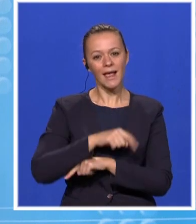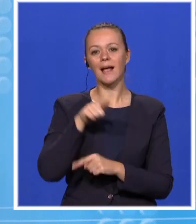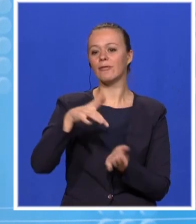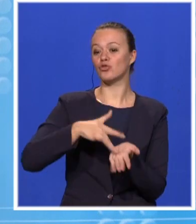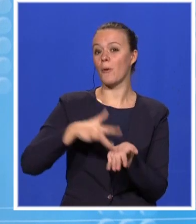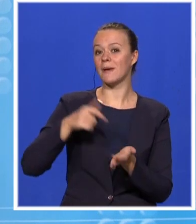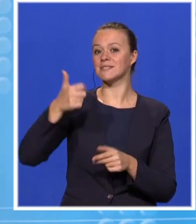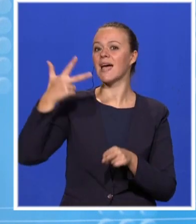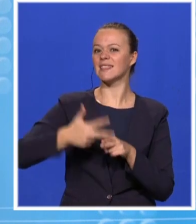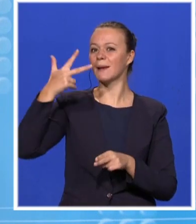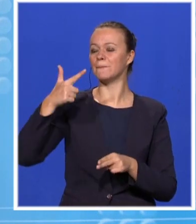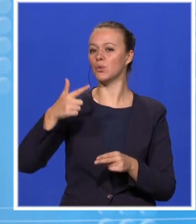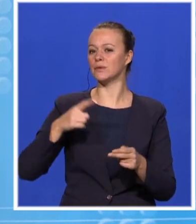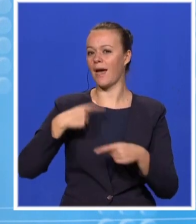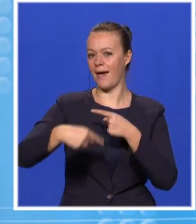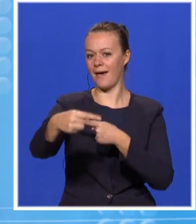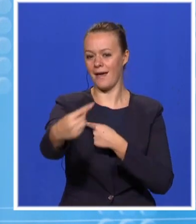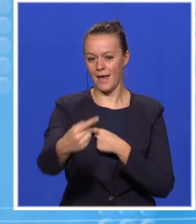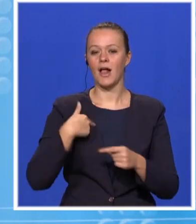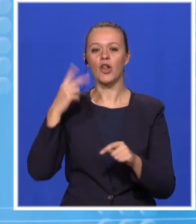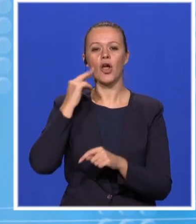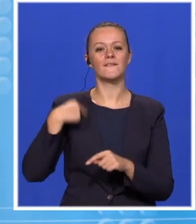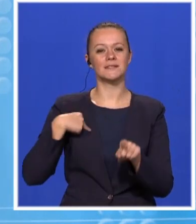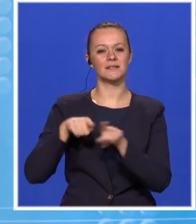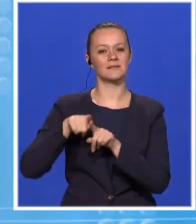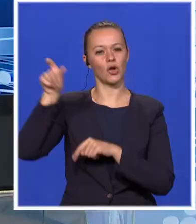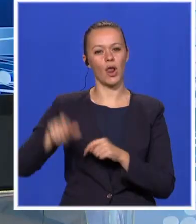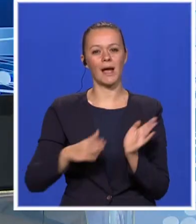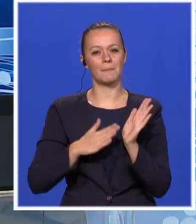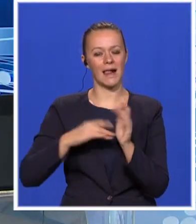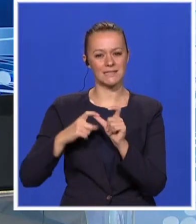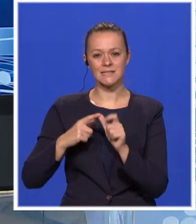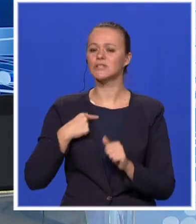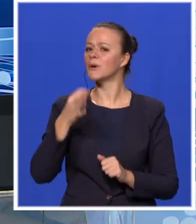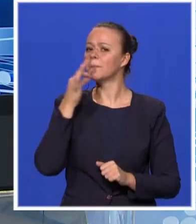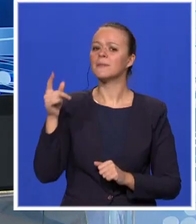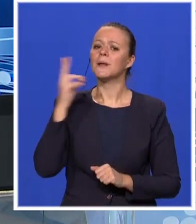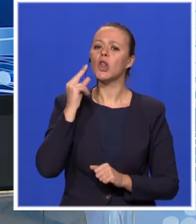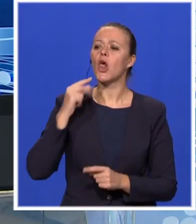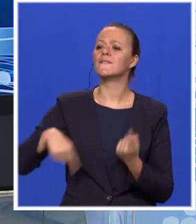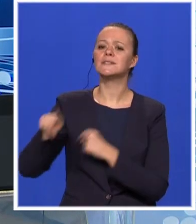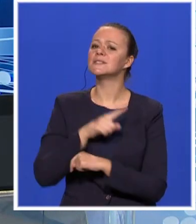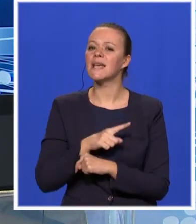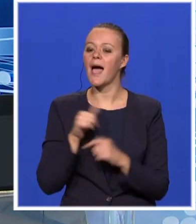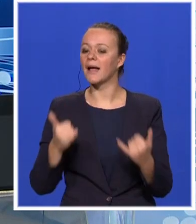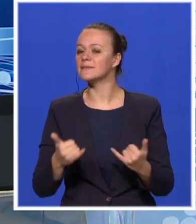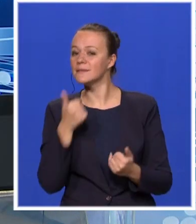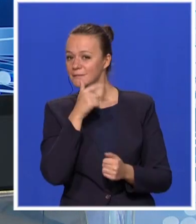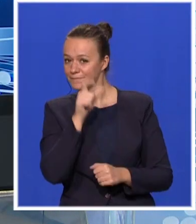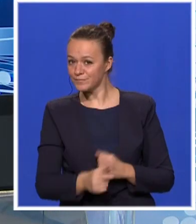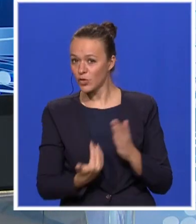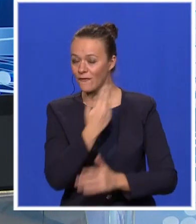to mesto izabran tri puta za redom. U Novom Sadoj je moj kolega Milan Srdić. Milane, šta Novosadžene očekuje sa novim, starim